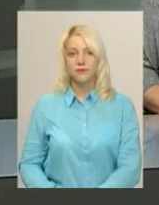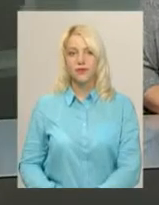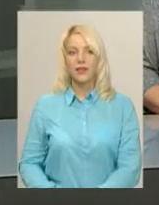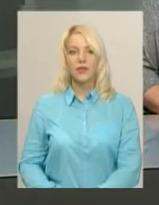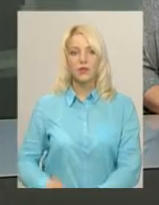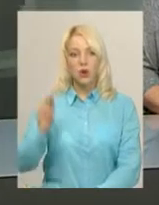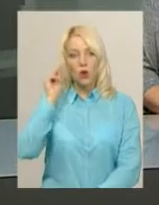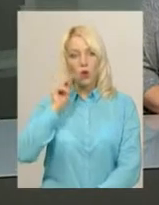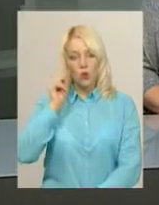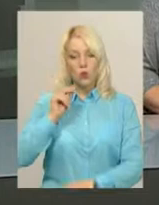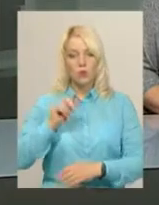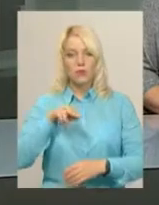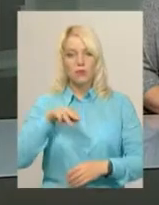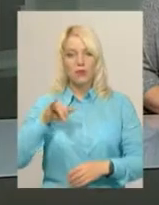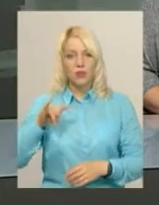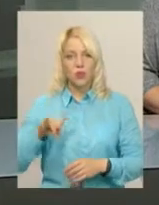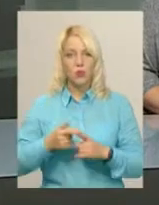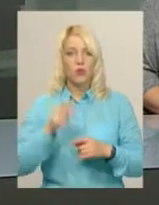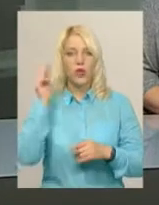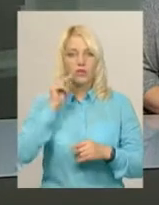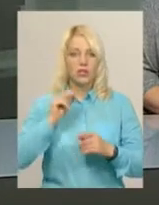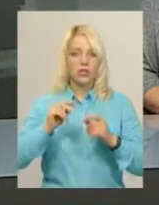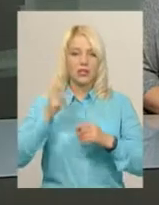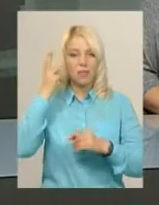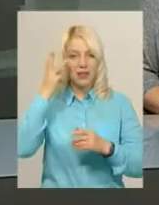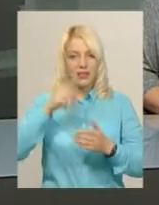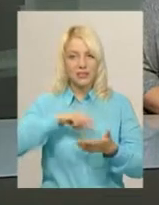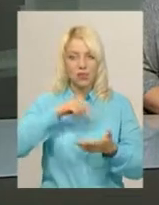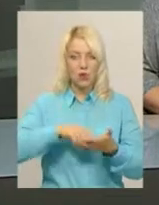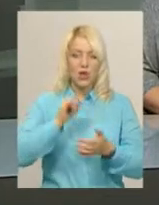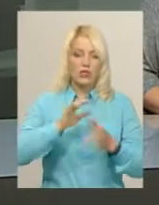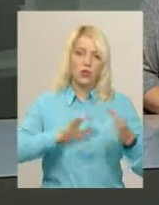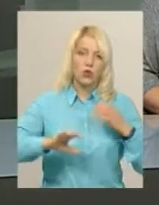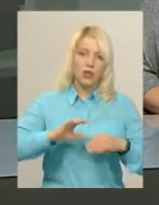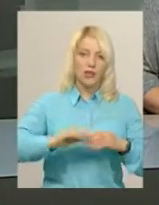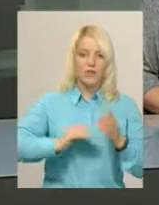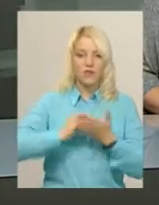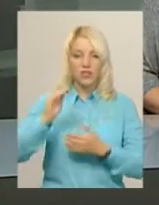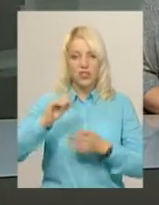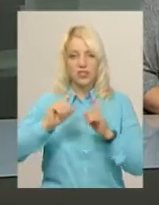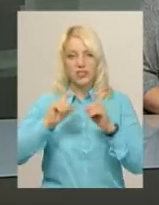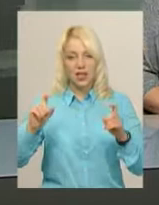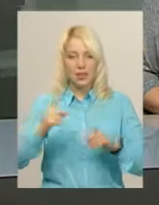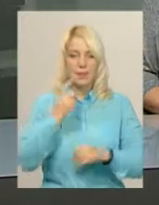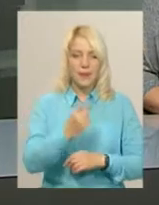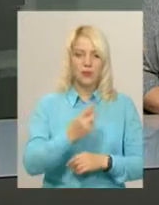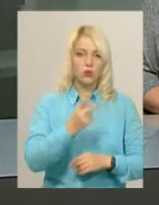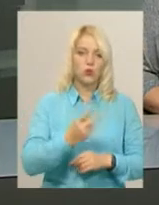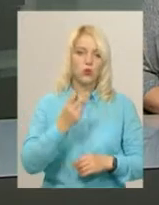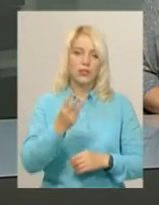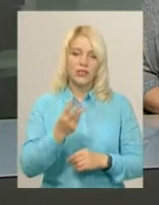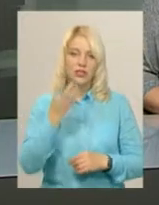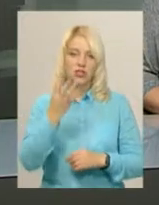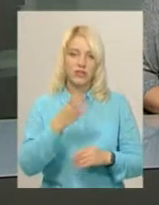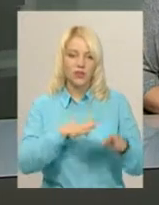Учні професійно-технічних навчальних закладів Хмельницького та студенти вищих навчальних закладів першого, другого та третього і четвертого рівня